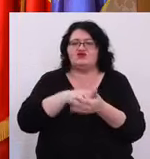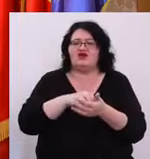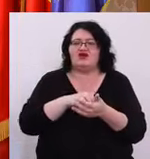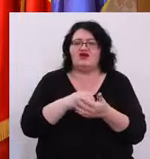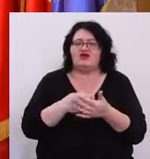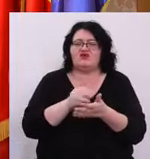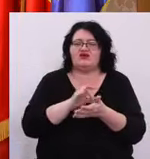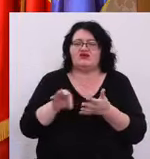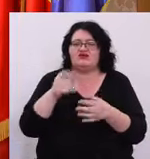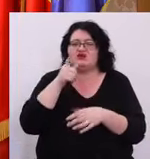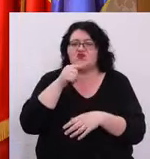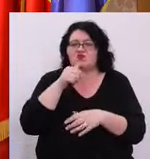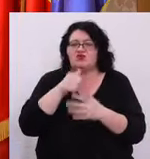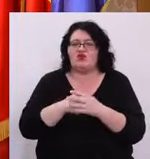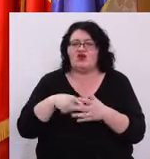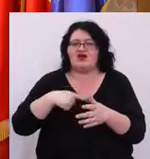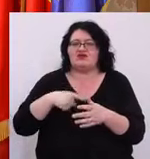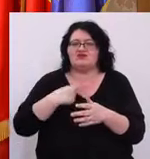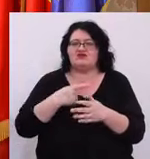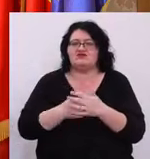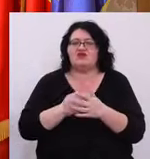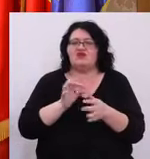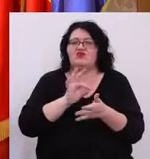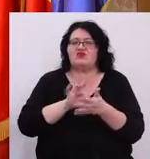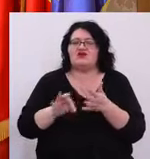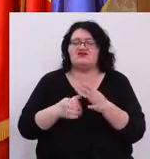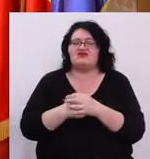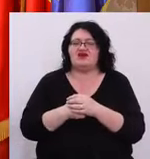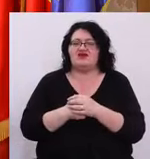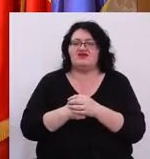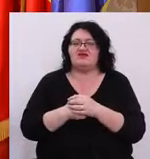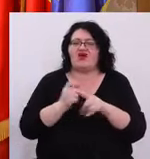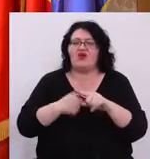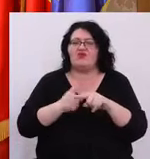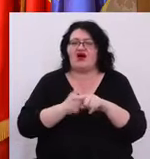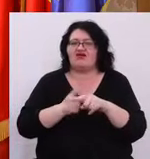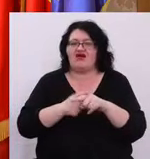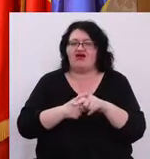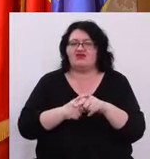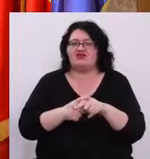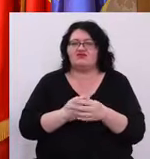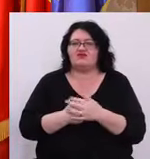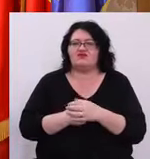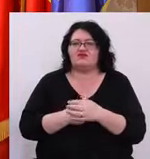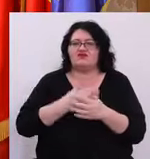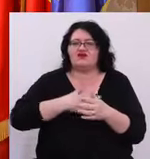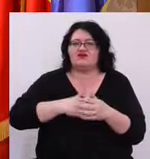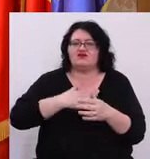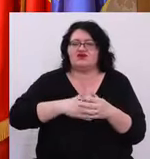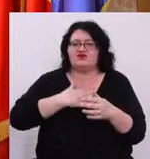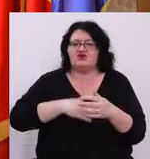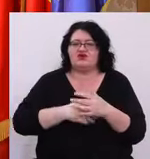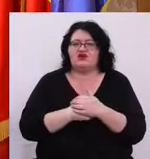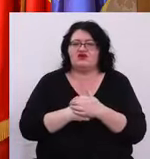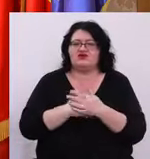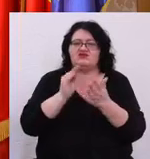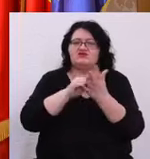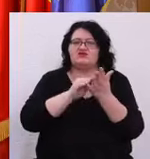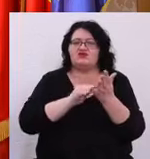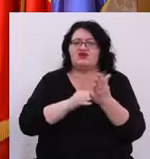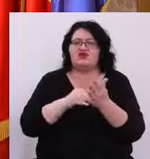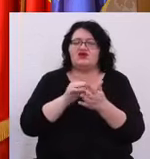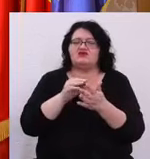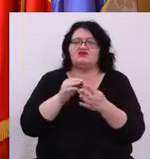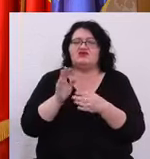județ sau acolo unde există mamografe digitale. Se intenționează crearea unui registru național de